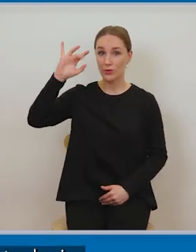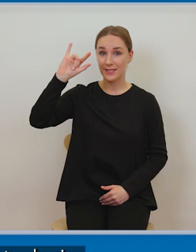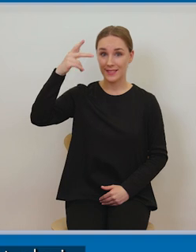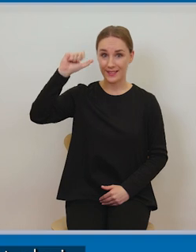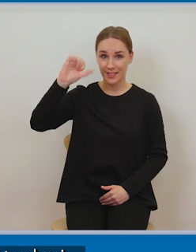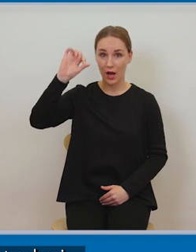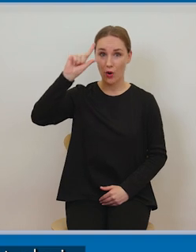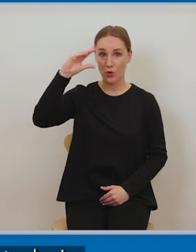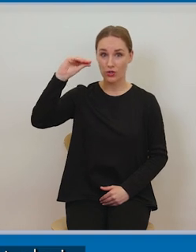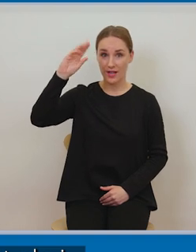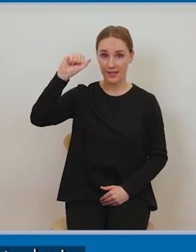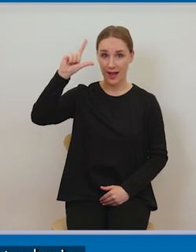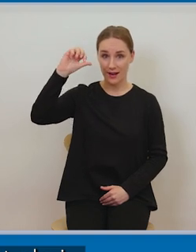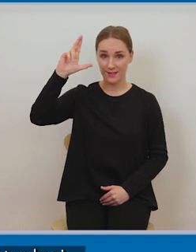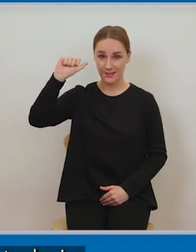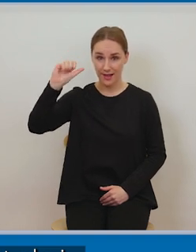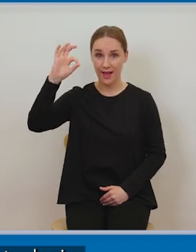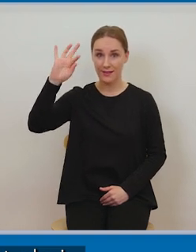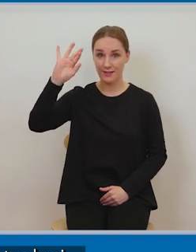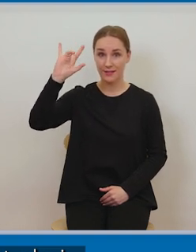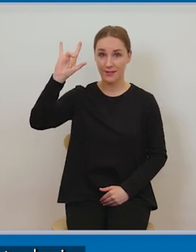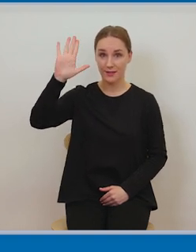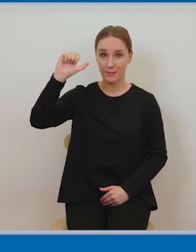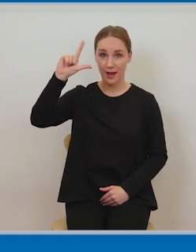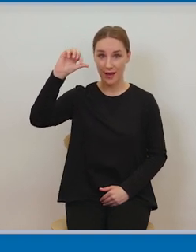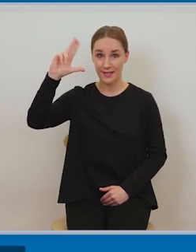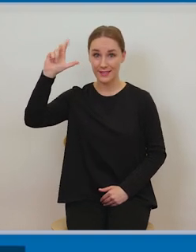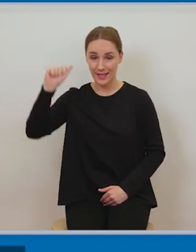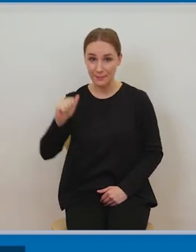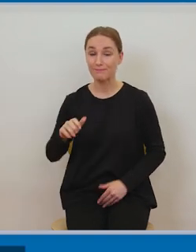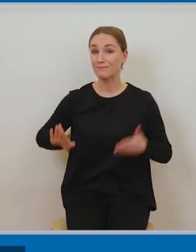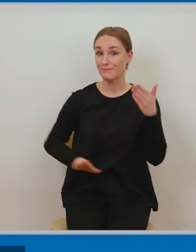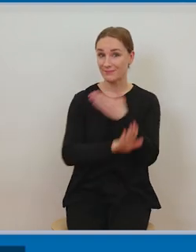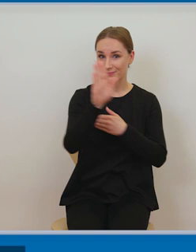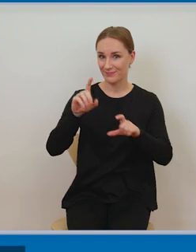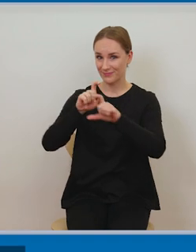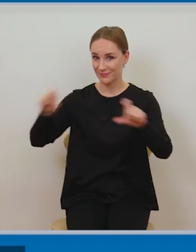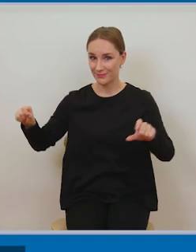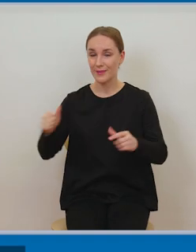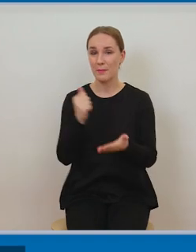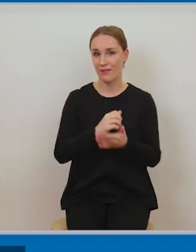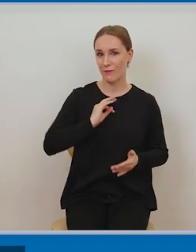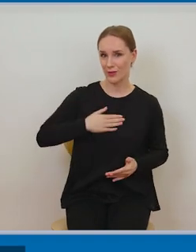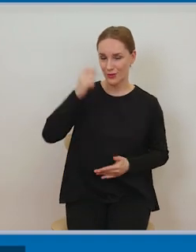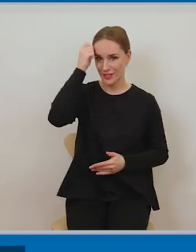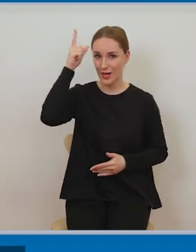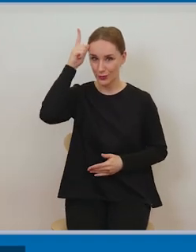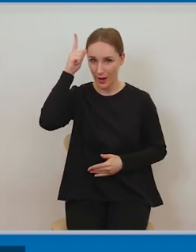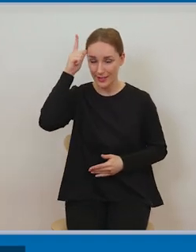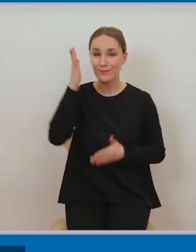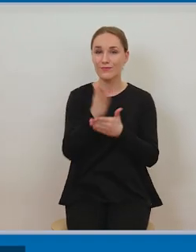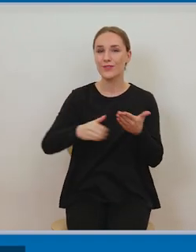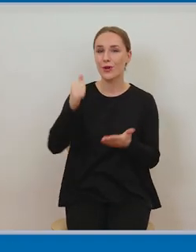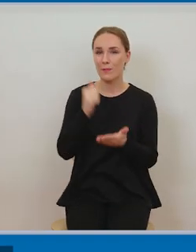Intelektualnej Wydziału Prawa i Administracji Uniwersytetu Jagiellońskiego. Zapraszamy Państwa na wykład poświęcony dozwolonym